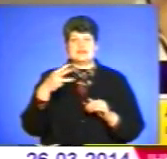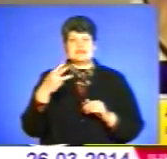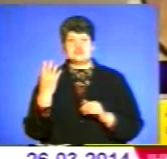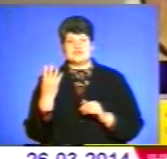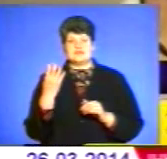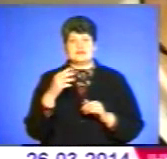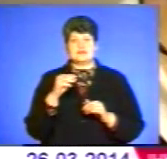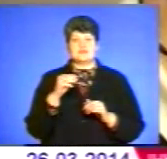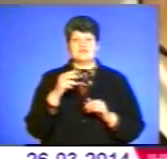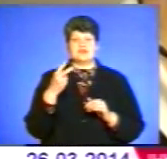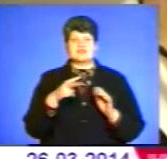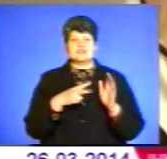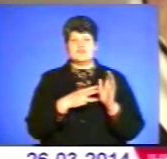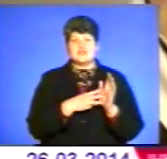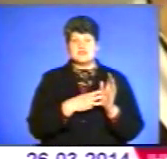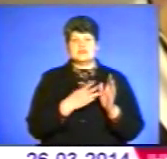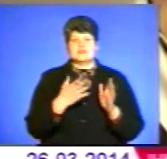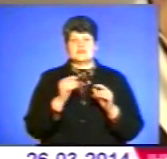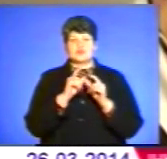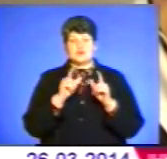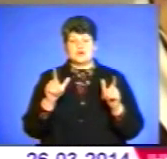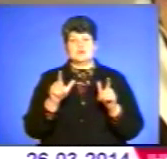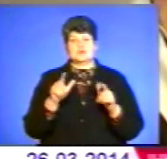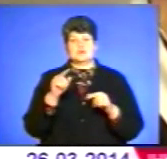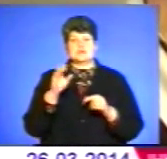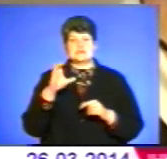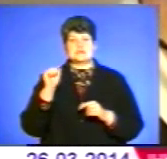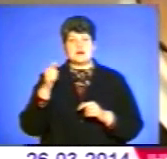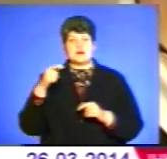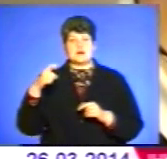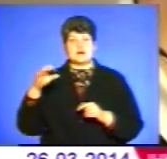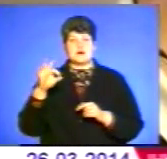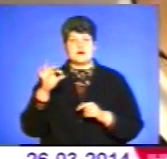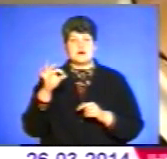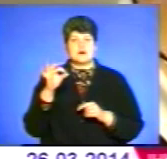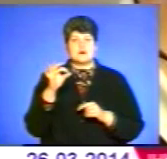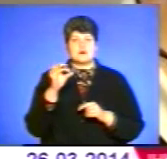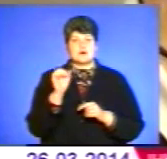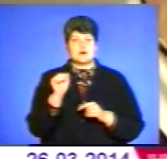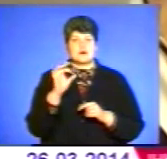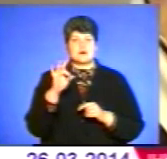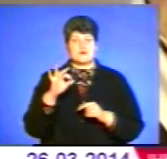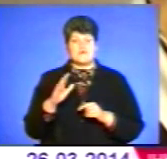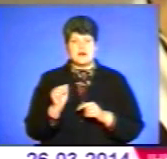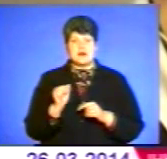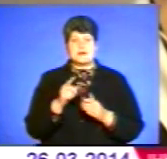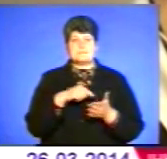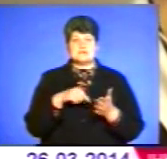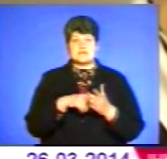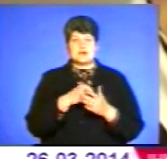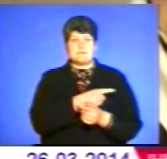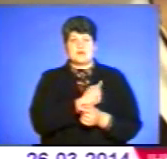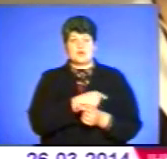28-й, Тернопільська спеціальна зальноосвітня школа на Сахарова і міська медико-психологічна